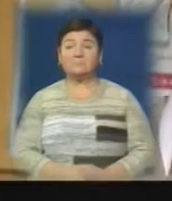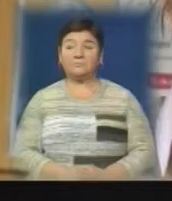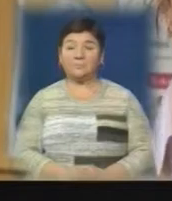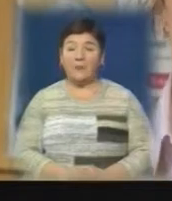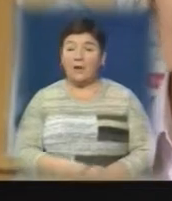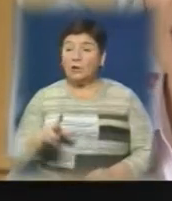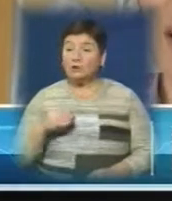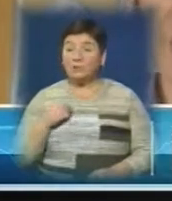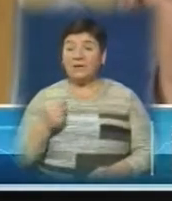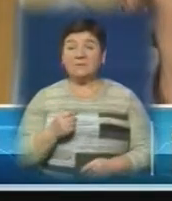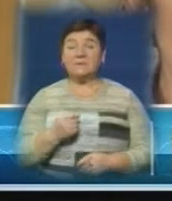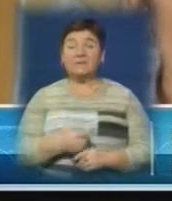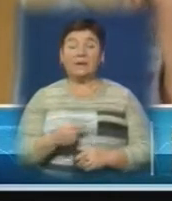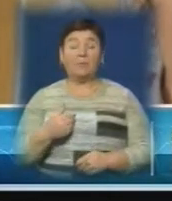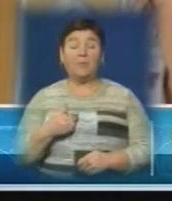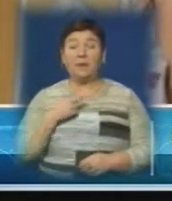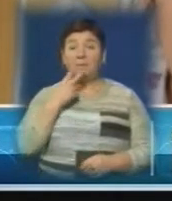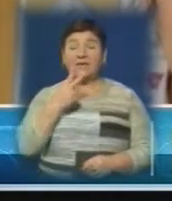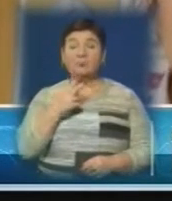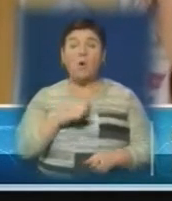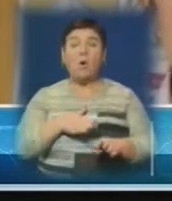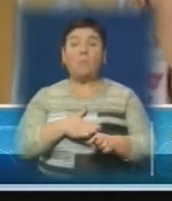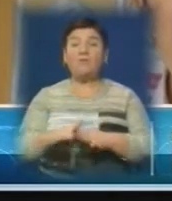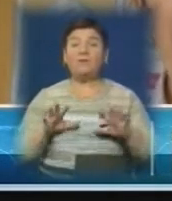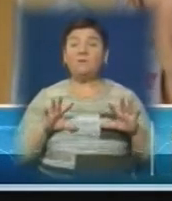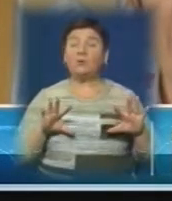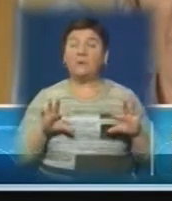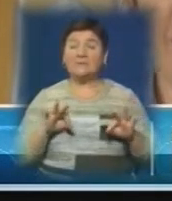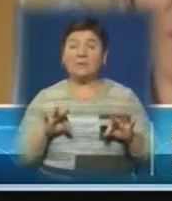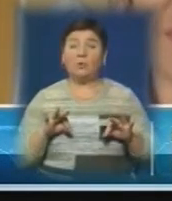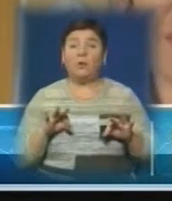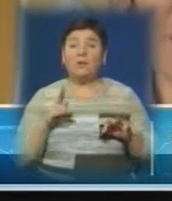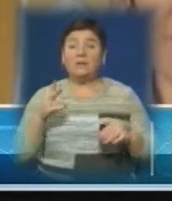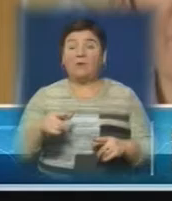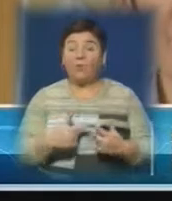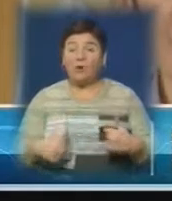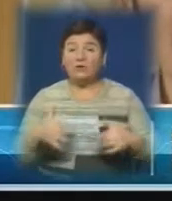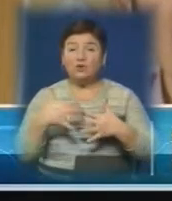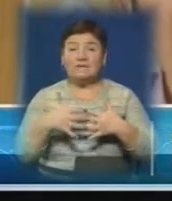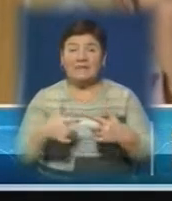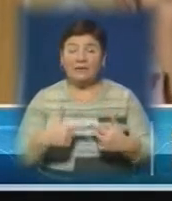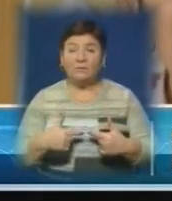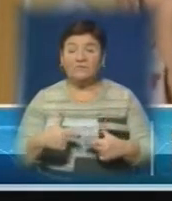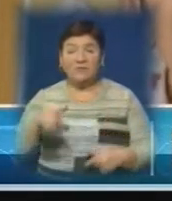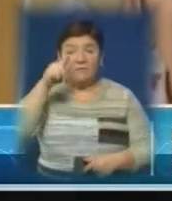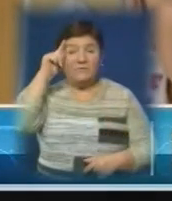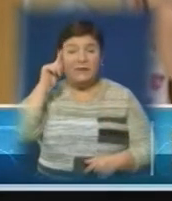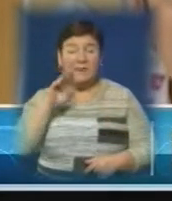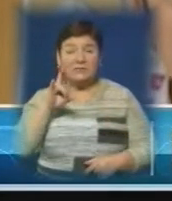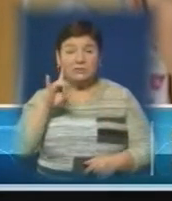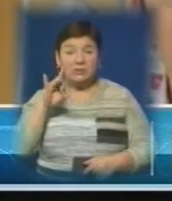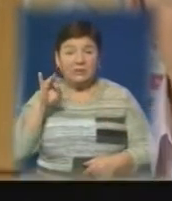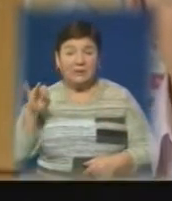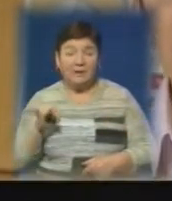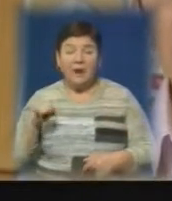Своїм завданням ми бачили надати повну інформацію для висвітлення тем захисту навколишнього середовища в Німеччині. Крім того, ми